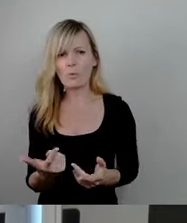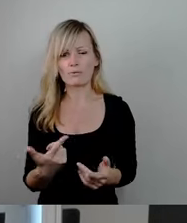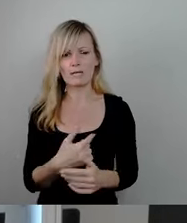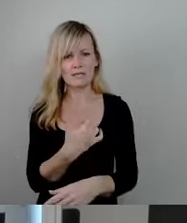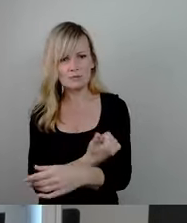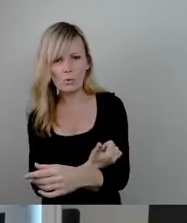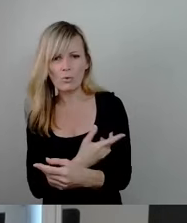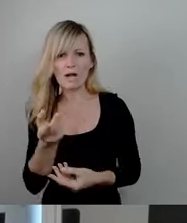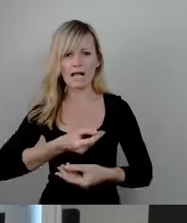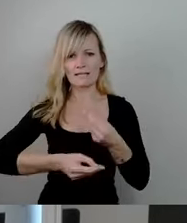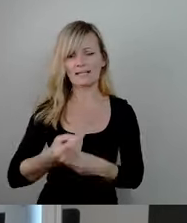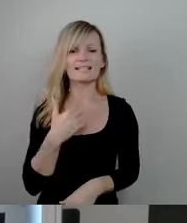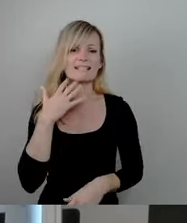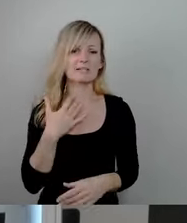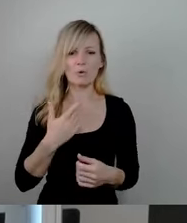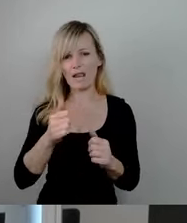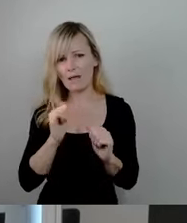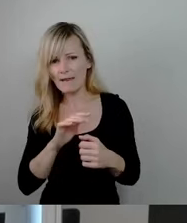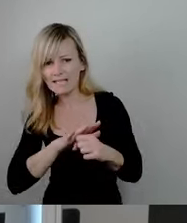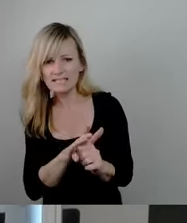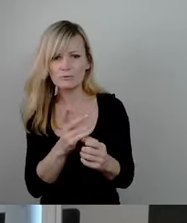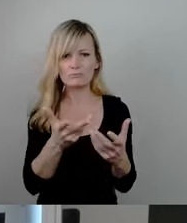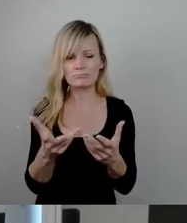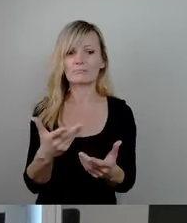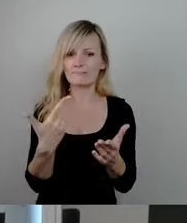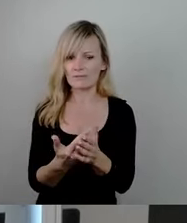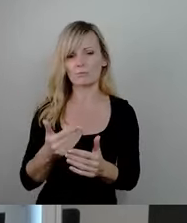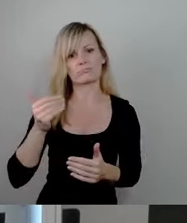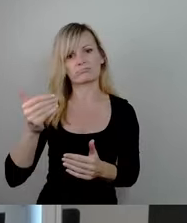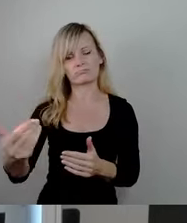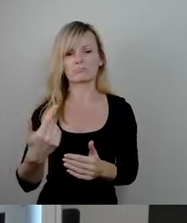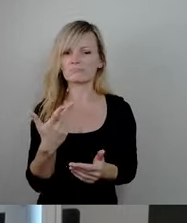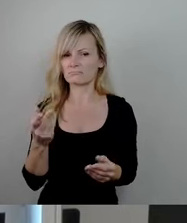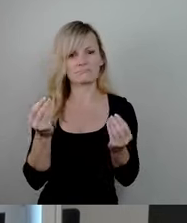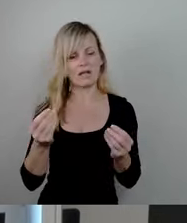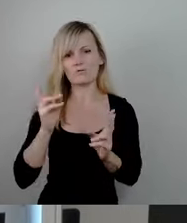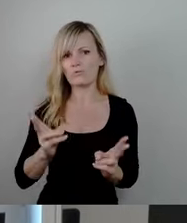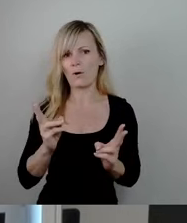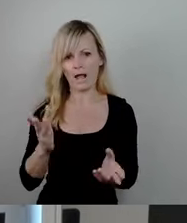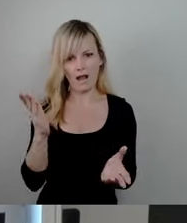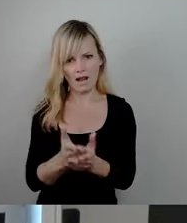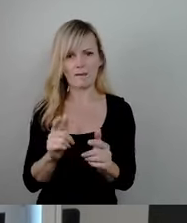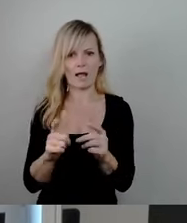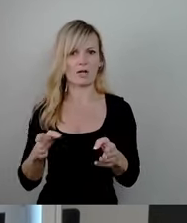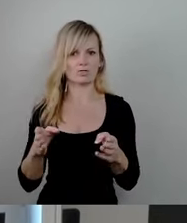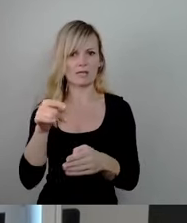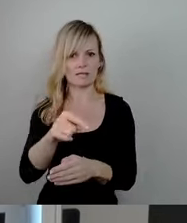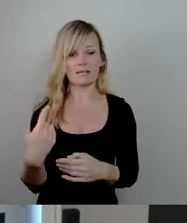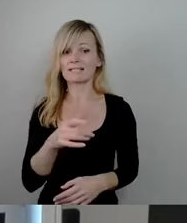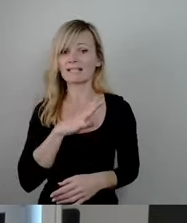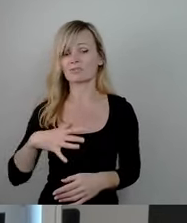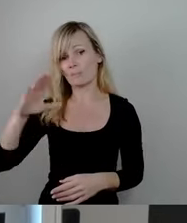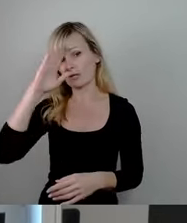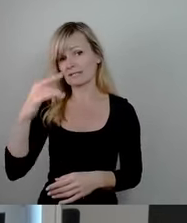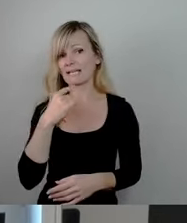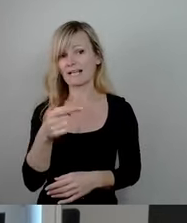sind seit vielen Jahren leider Alltag im Bereich der Prager Straße in Dresden. Nach sächsischem Polizeirecht spricht man mittlerweile deshalb